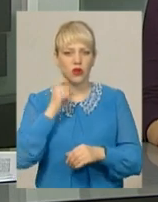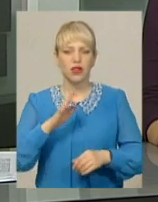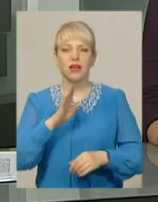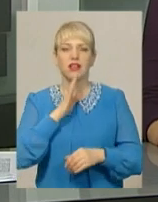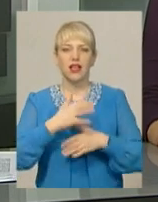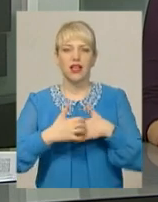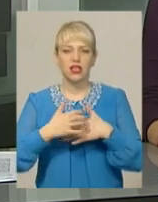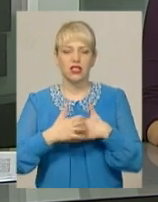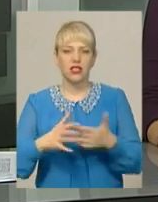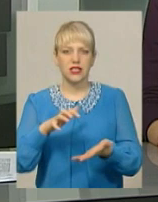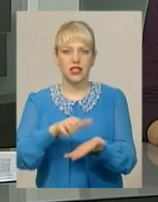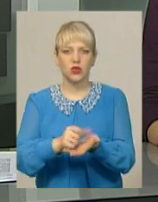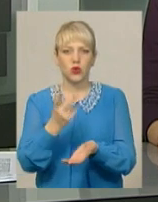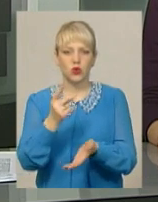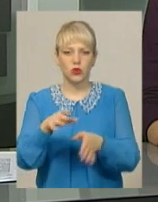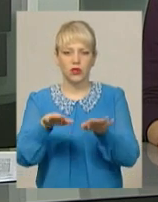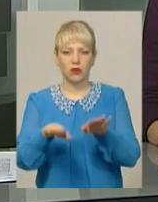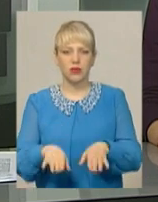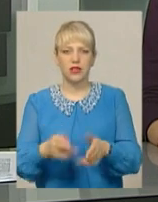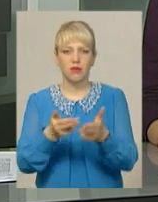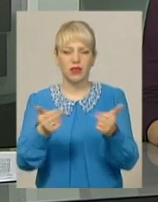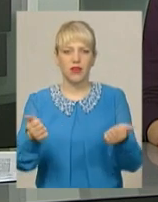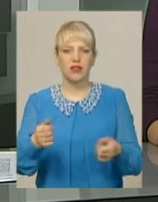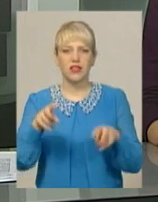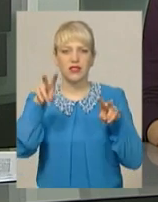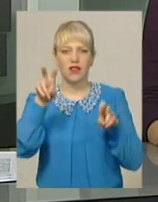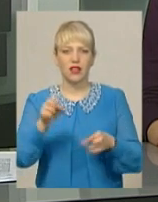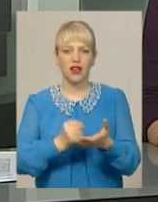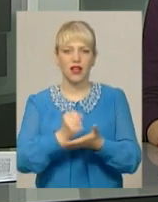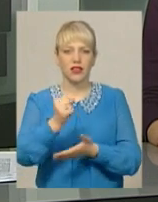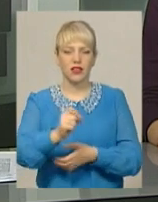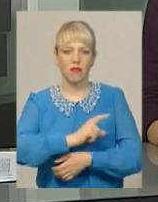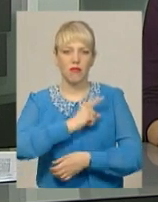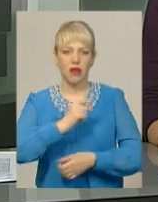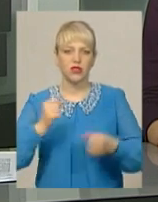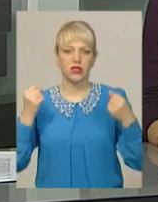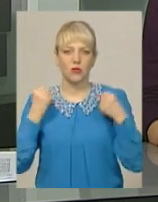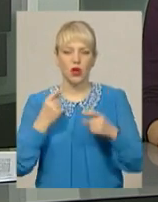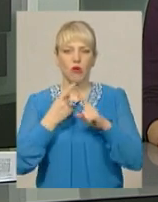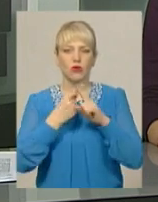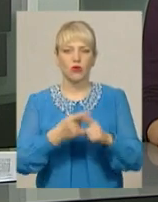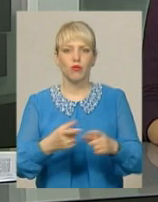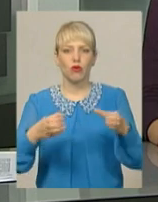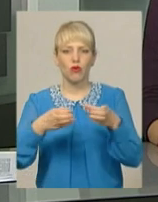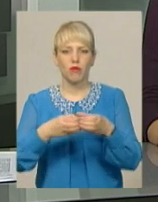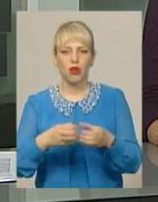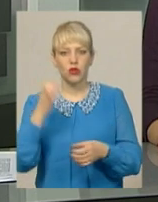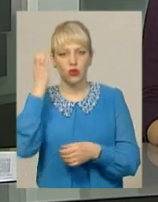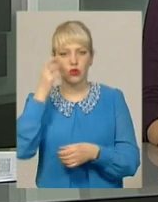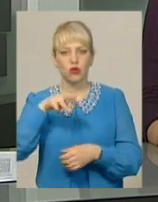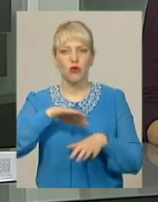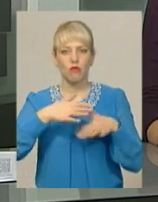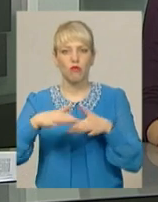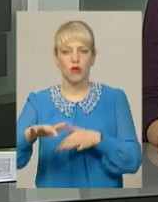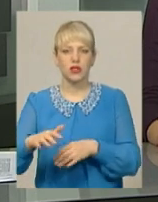друге місце і підтвердили звання кандидата в майстри спорту. У фіналі вони поступилися команді з Чорноморська з рахунком 1-2. Побереду водолити